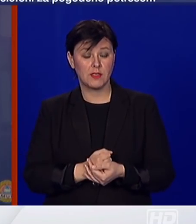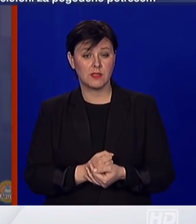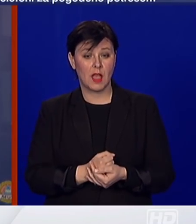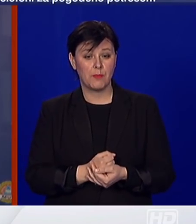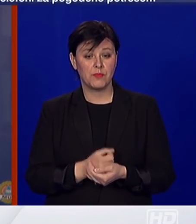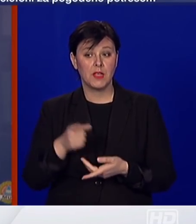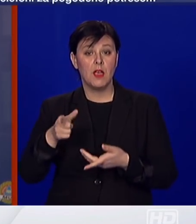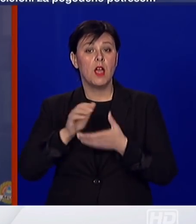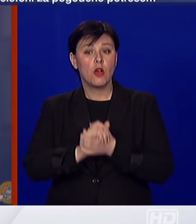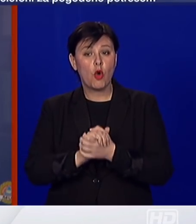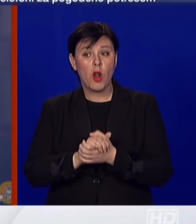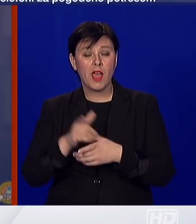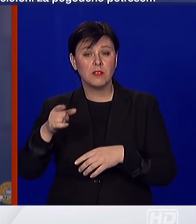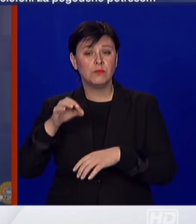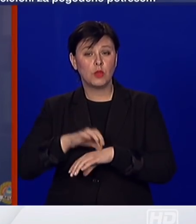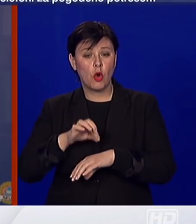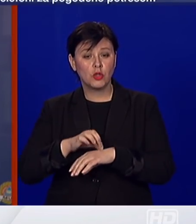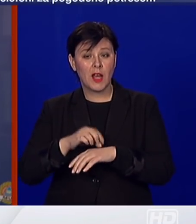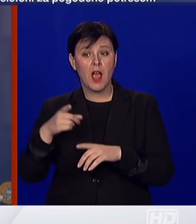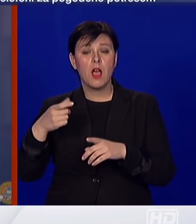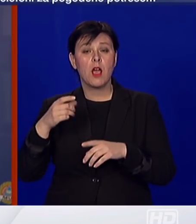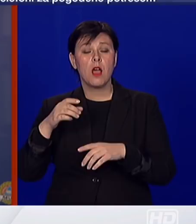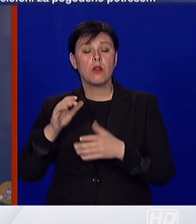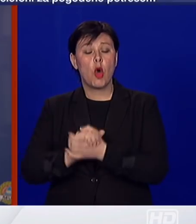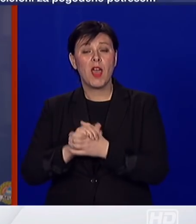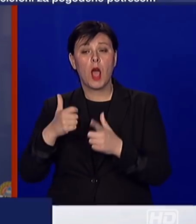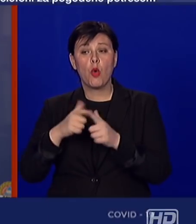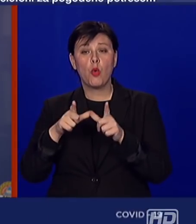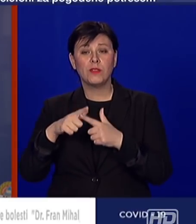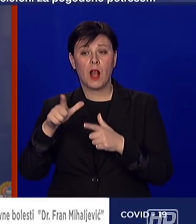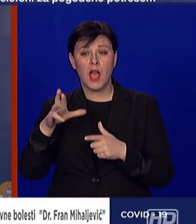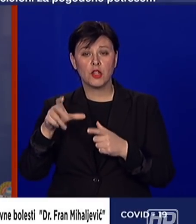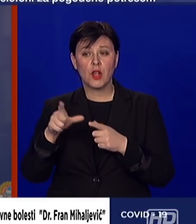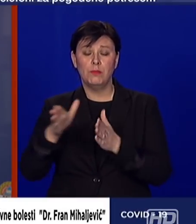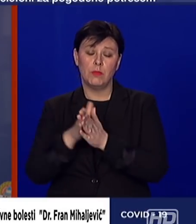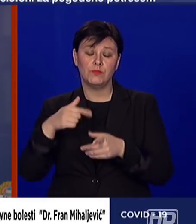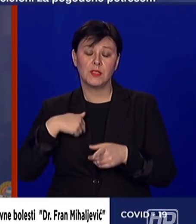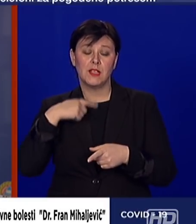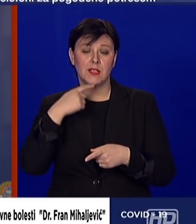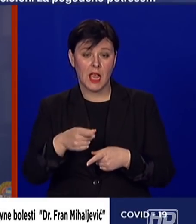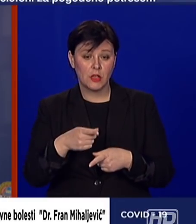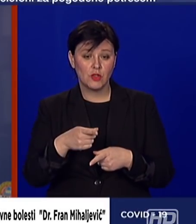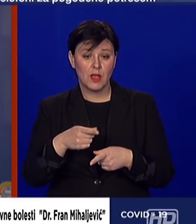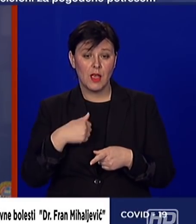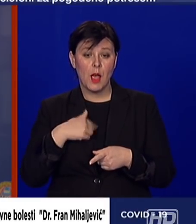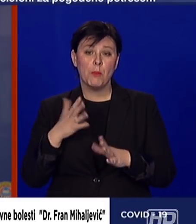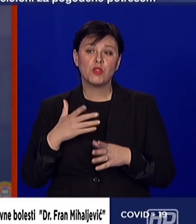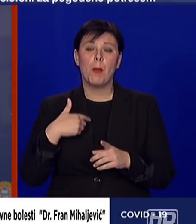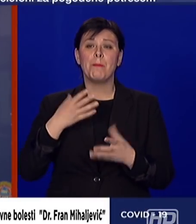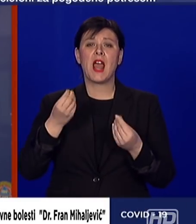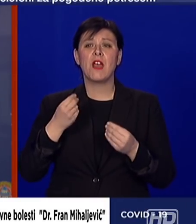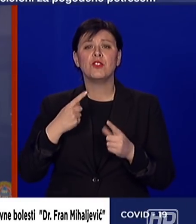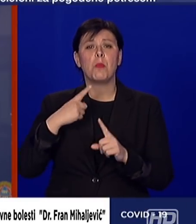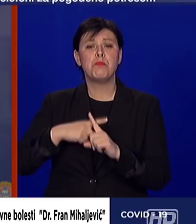Kolege moje, intenzivici u prvom redu, kolega Kutleša me, evo, zamolio da vam prenesem da možda sam dala preoptimistični